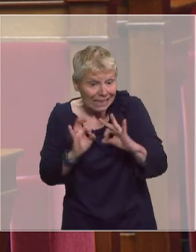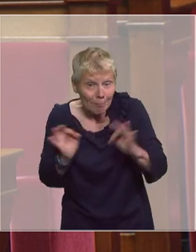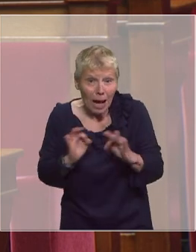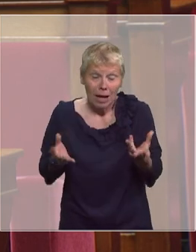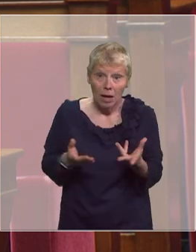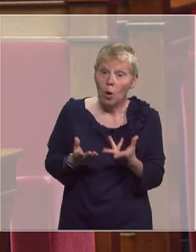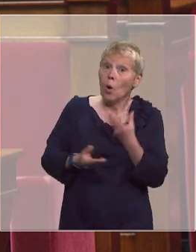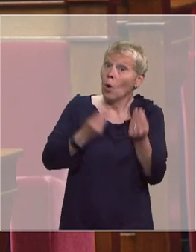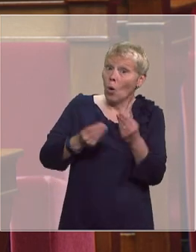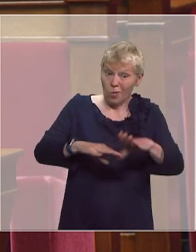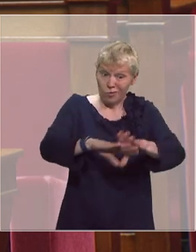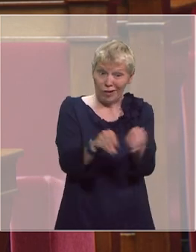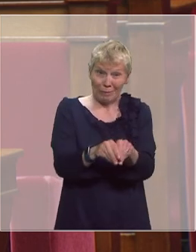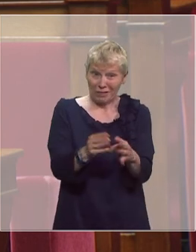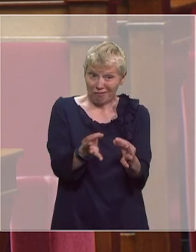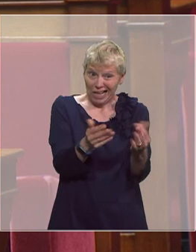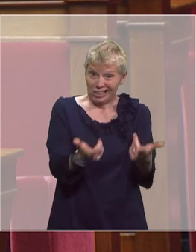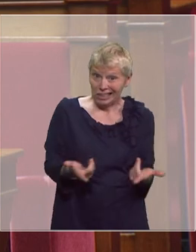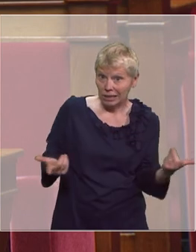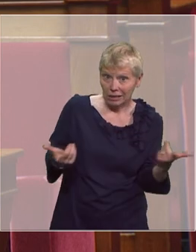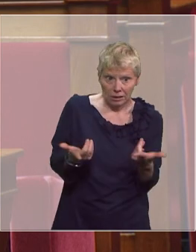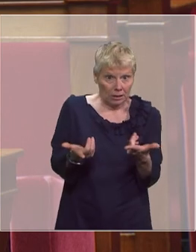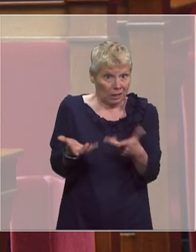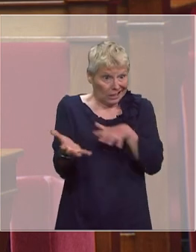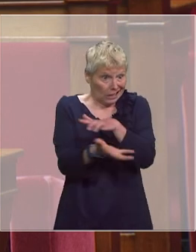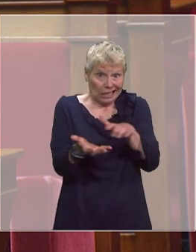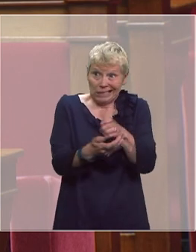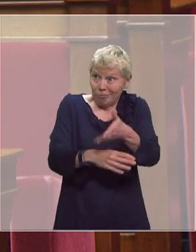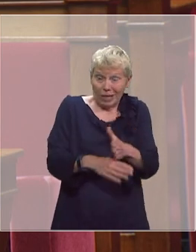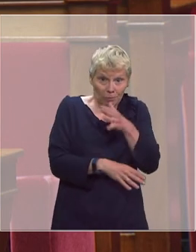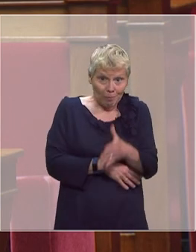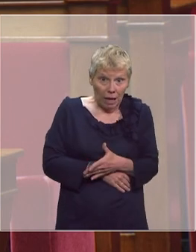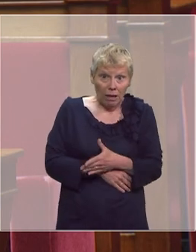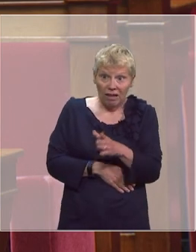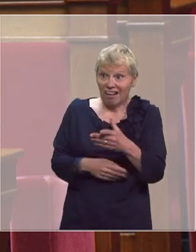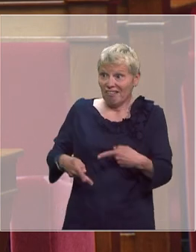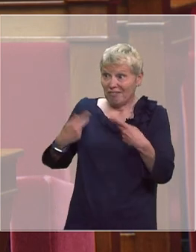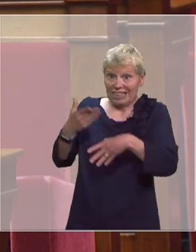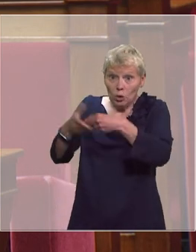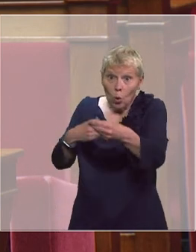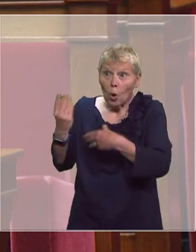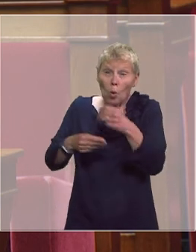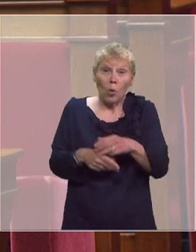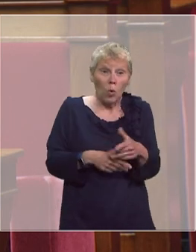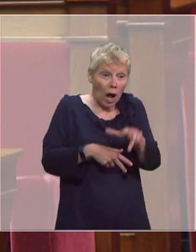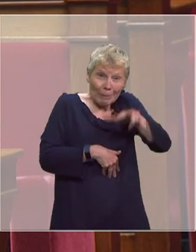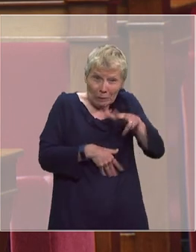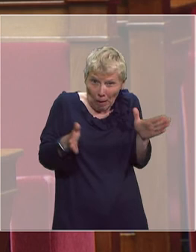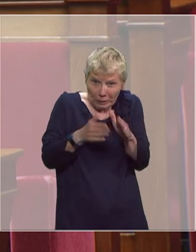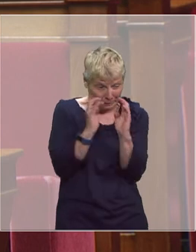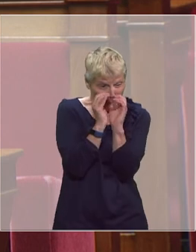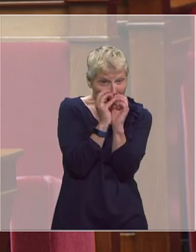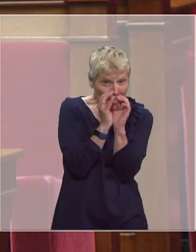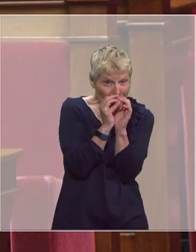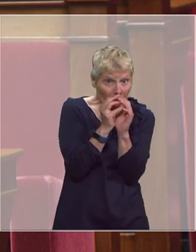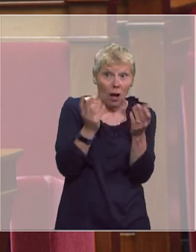le cas de nombreuses familles précaires qui n pas les moyens de faire face à la crise. Quand on vit dehors, quand on occupe un logement surpeuplé, quand on continue d'aller